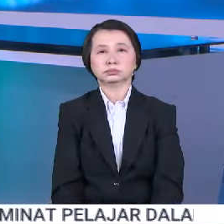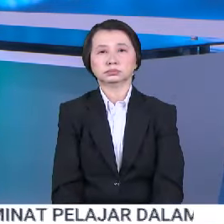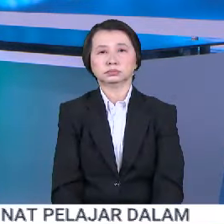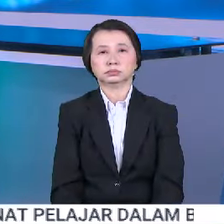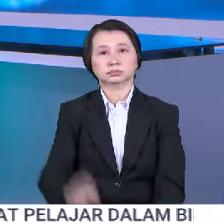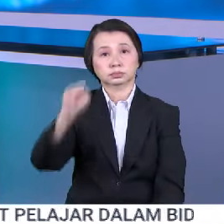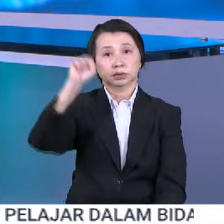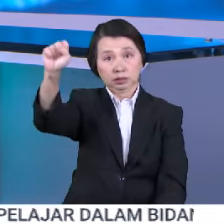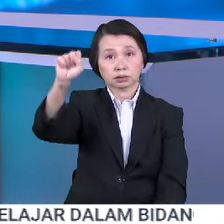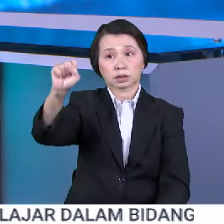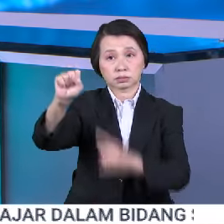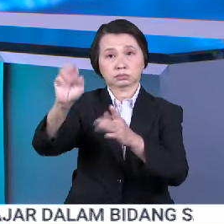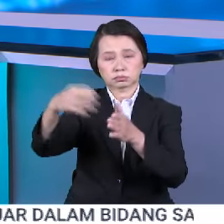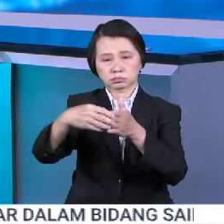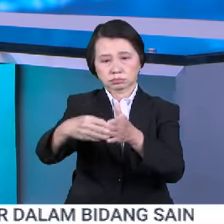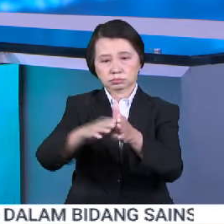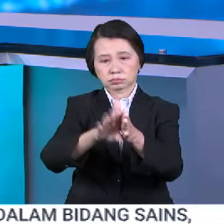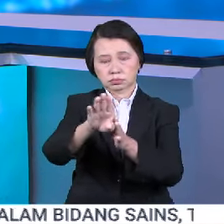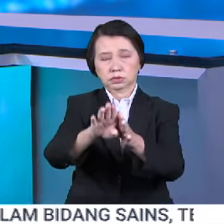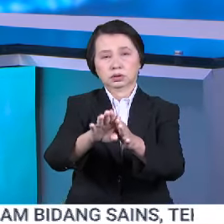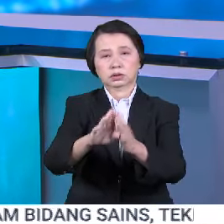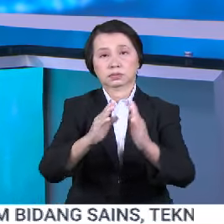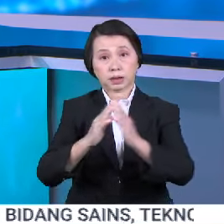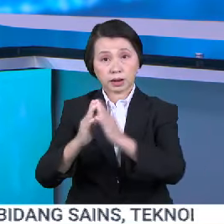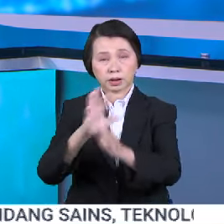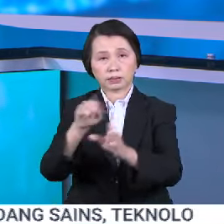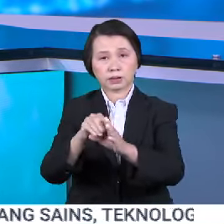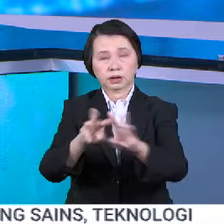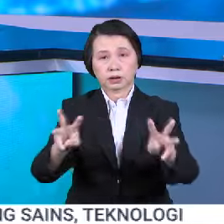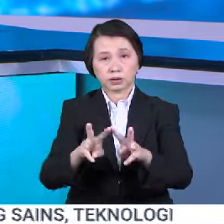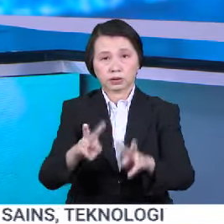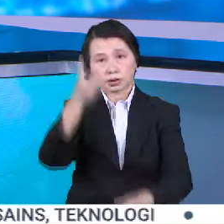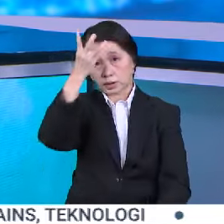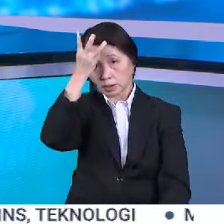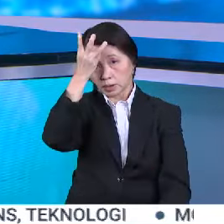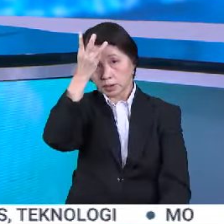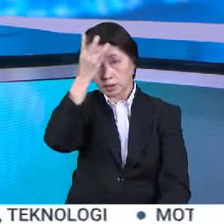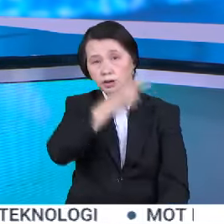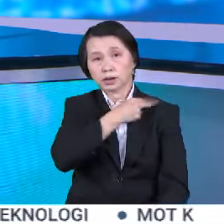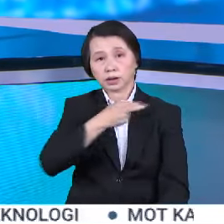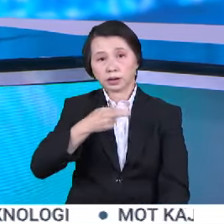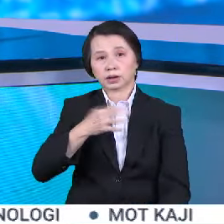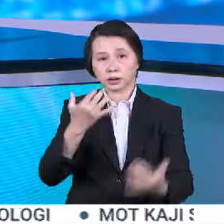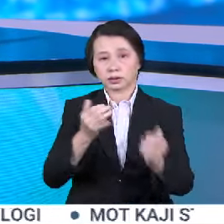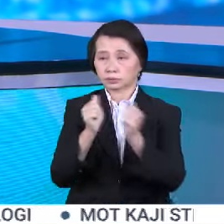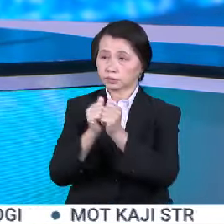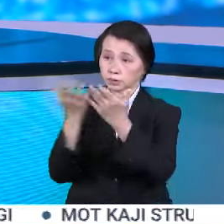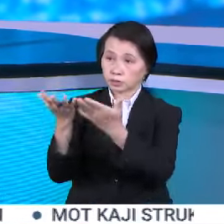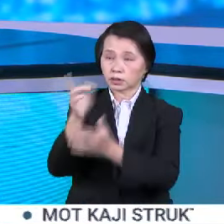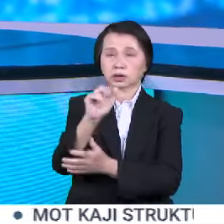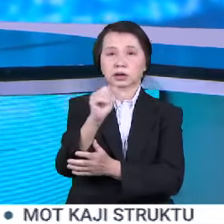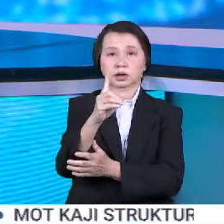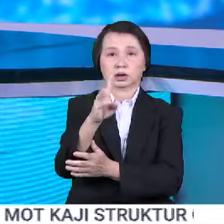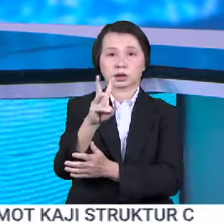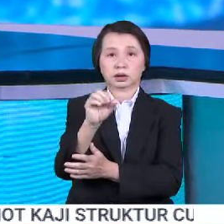Sabah akan mengemudi pembangunan bandar sempadan melibatkan wilayah Kalimantan, Indonesia. Untuk perinciannya, kita langsung bersama Redwin Robin